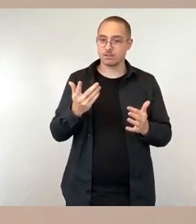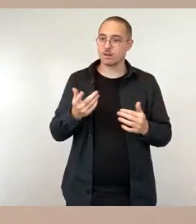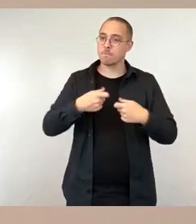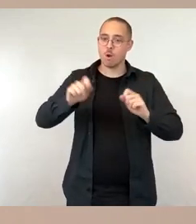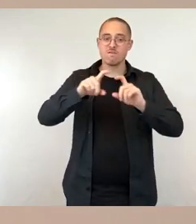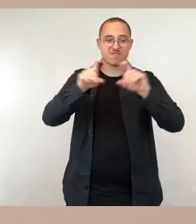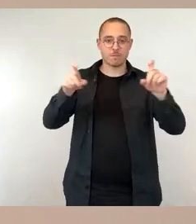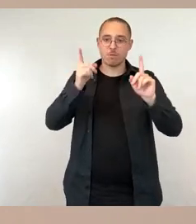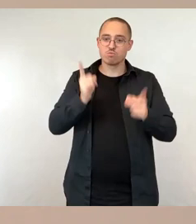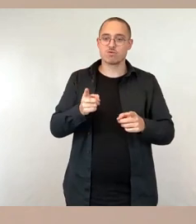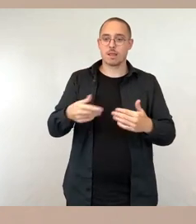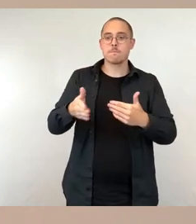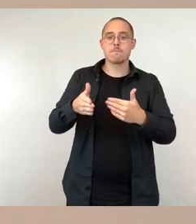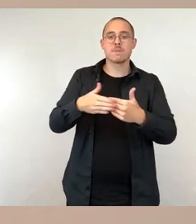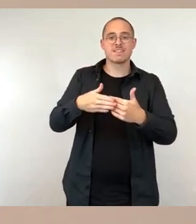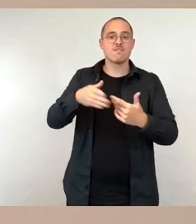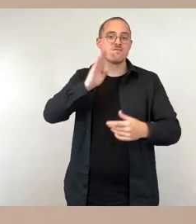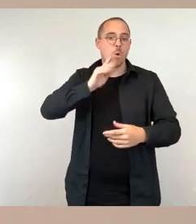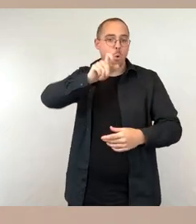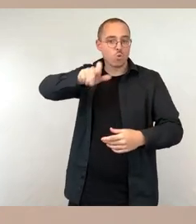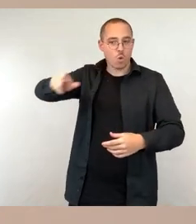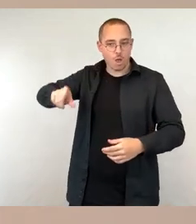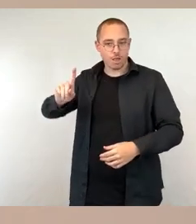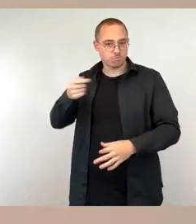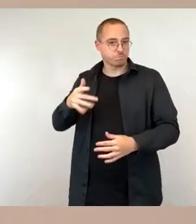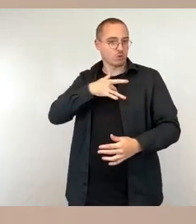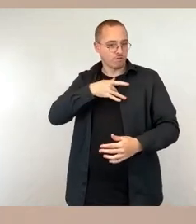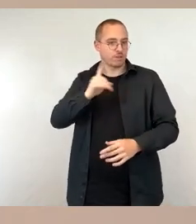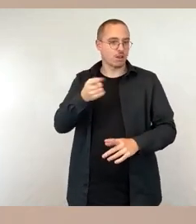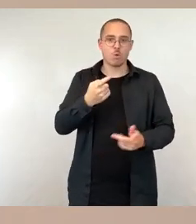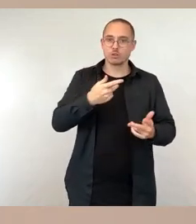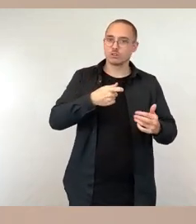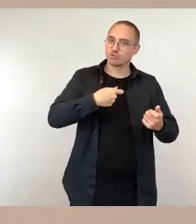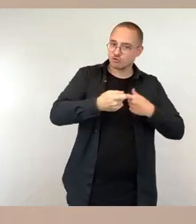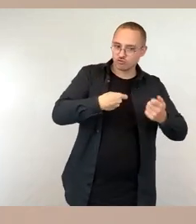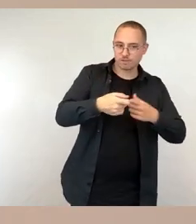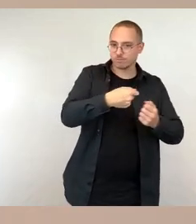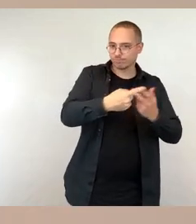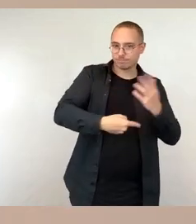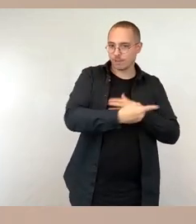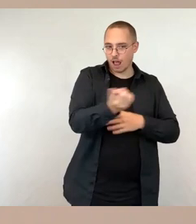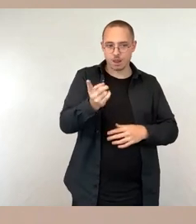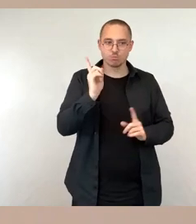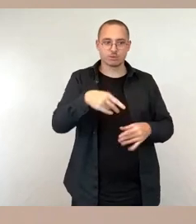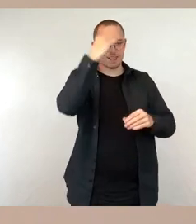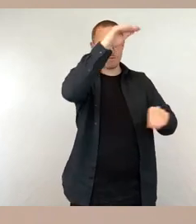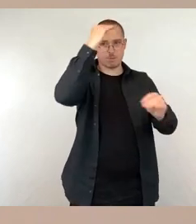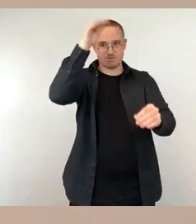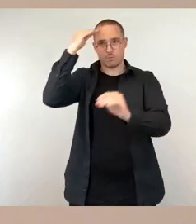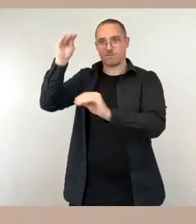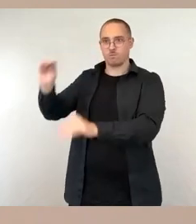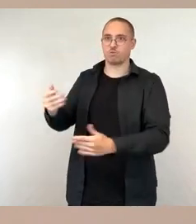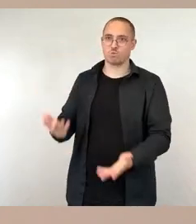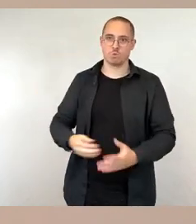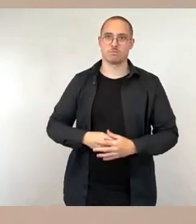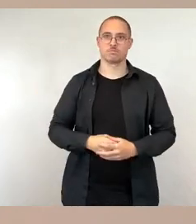die betroffen sind und natürlich auch die Gewerbetreibenden dort rechtzeitig per Anwohnerinformation zu